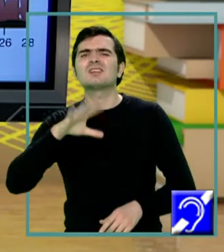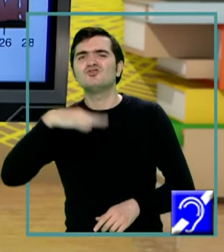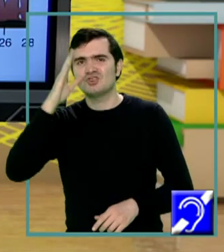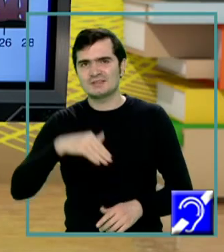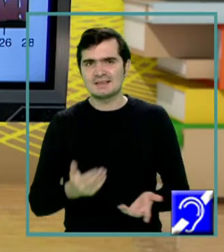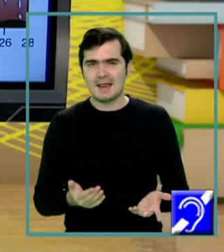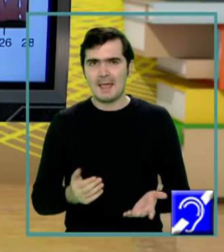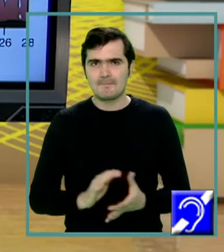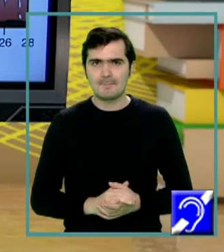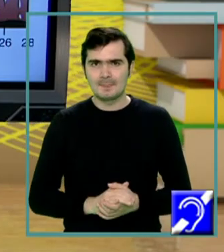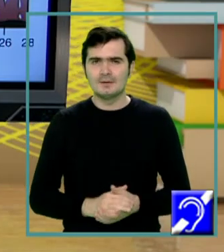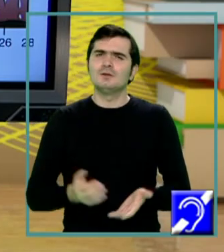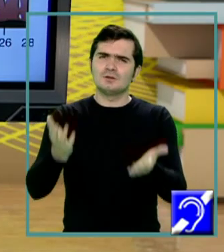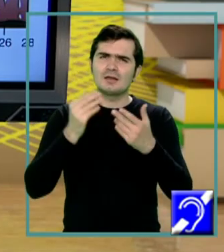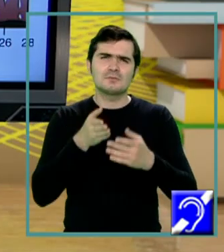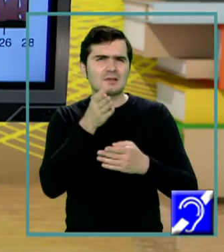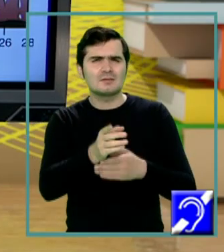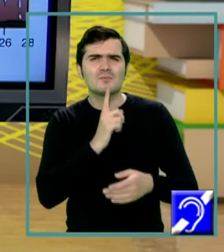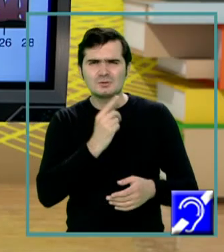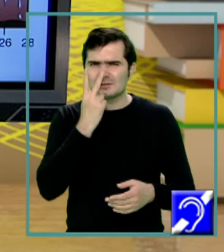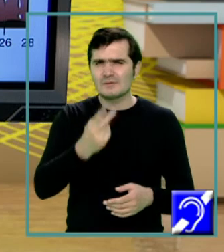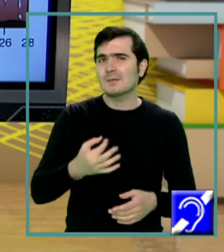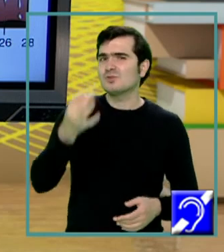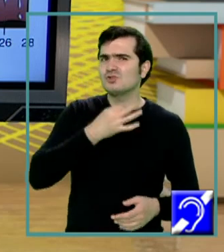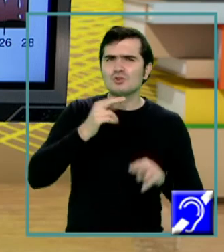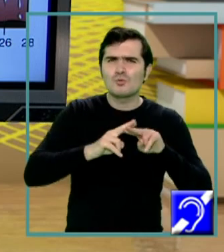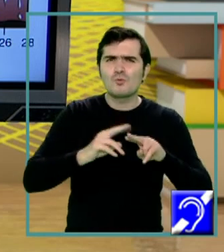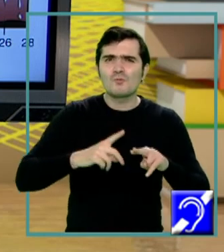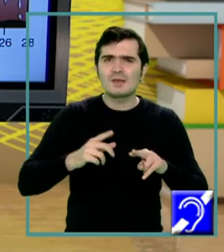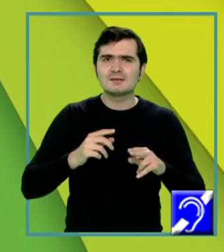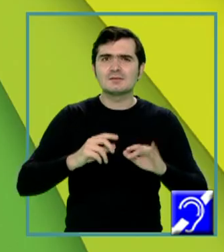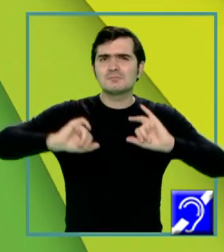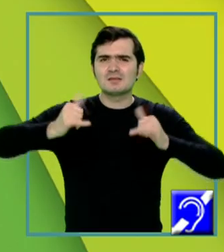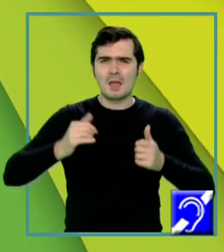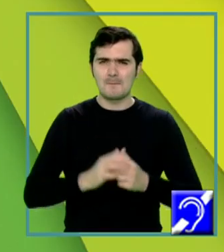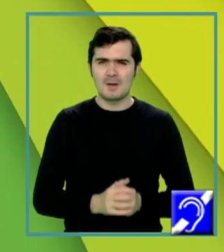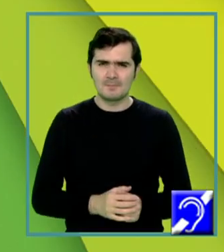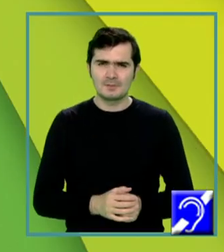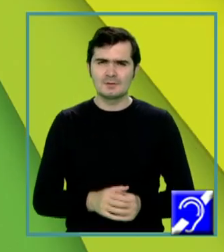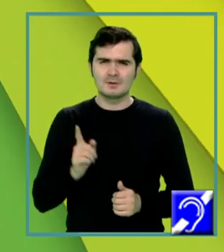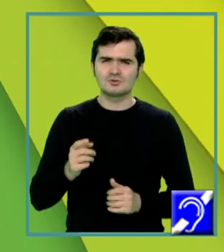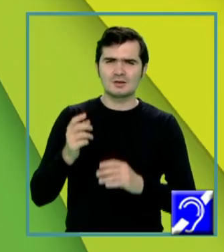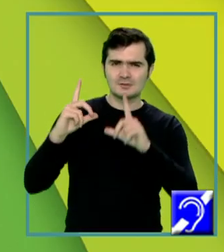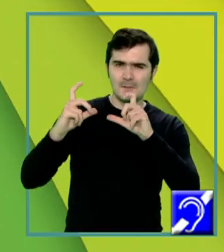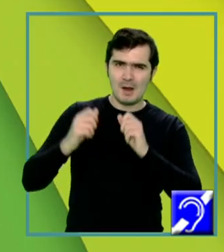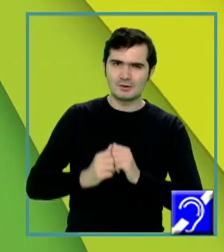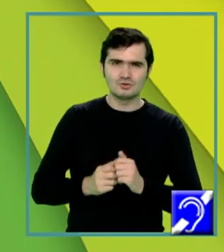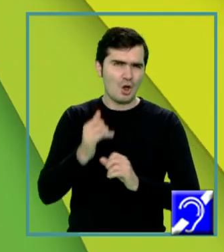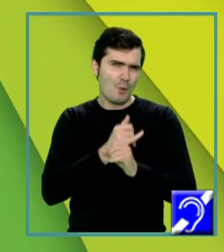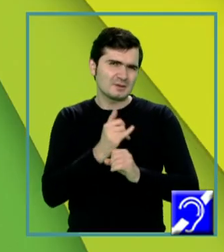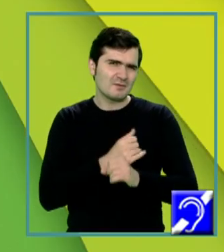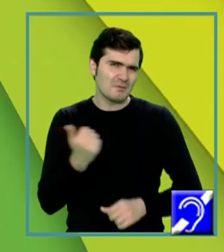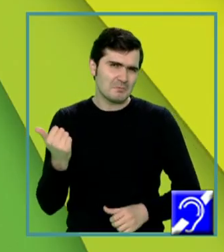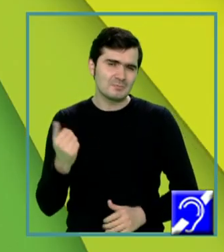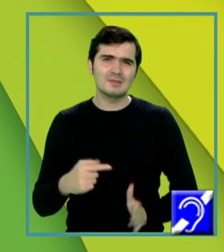Să intrăm un pic într-un astfel de ciclu, să urmărim evenimentele unui astfel de ciclu, pe această imagine, unde observăm, ni se